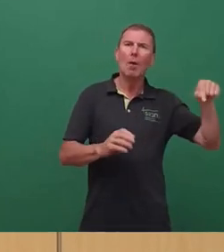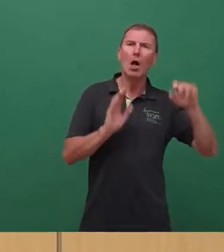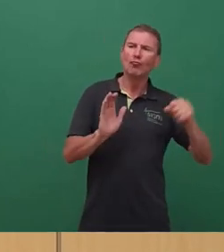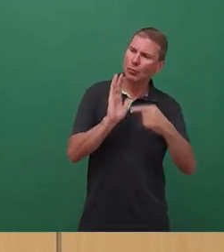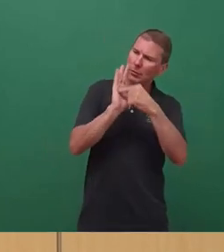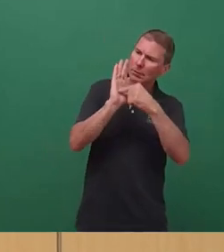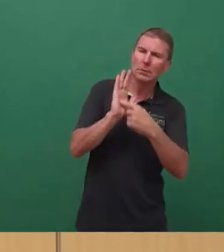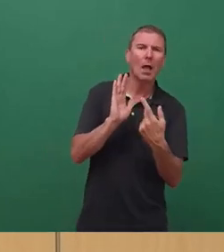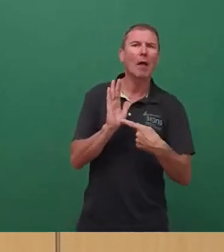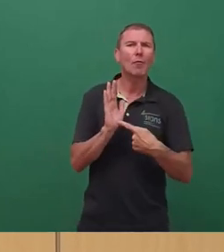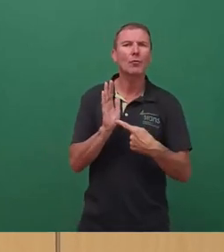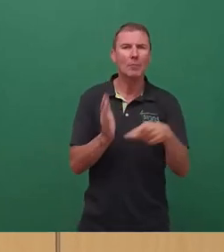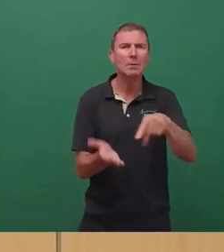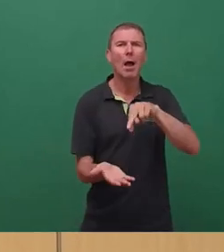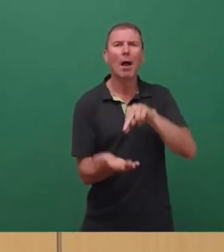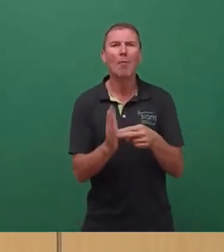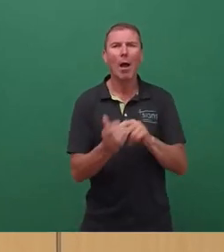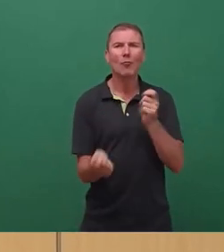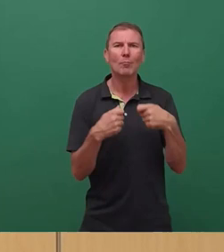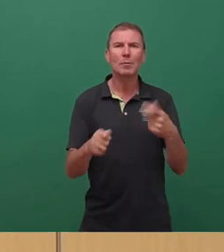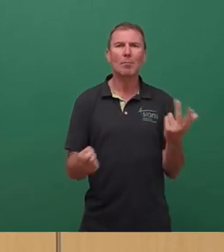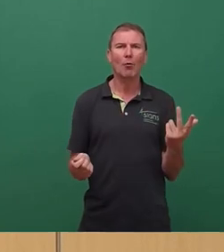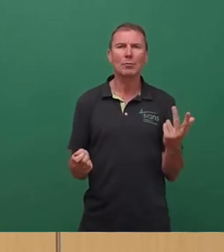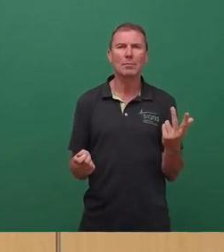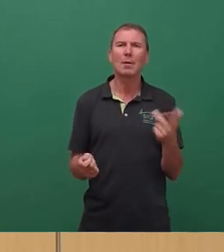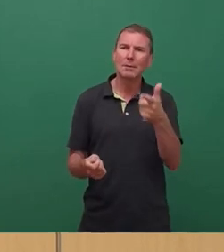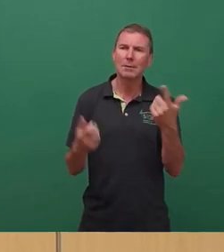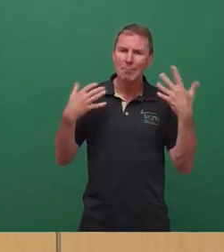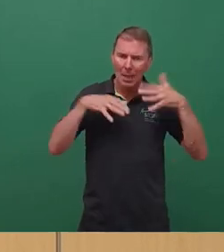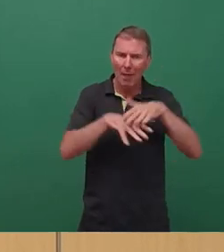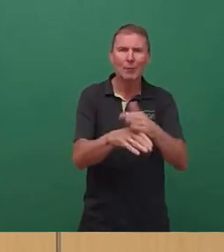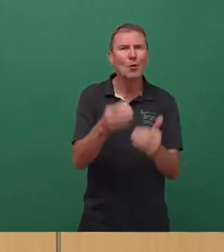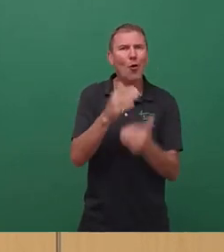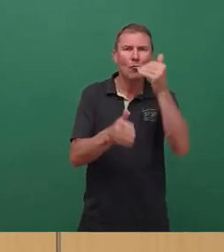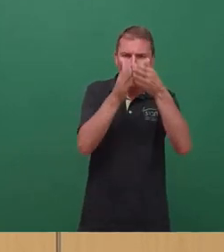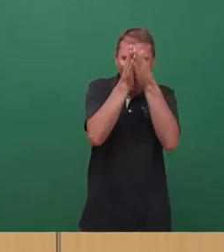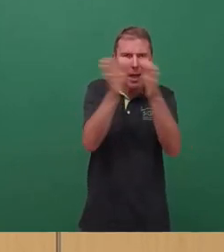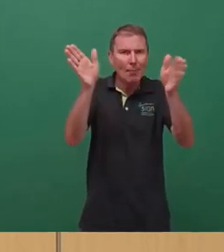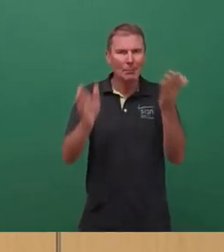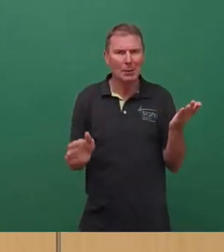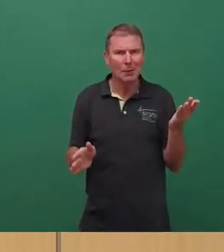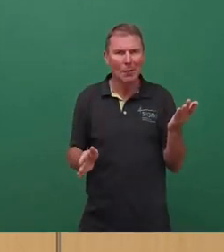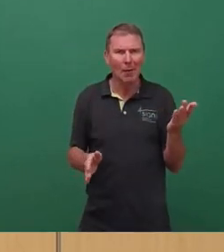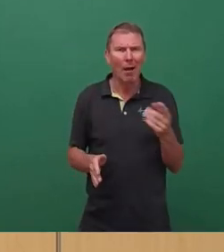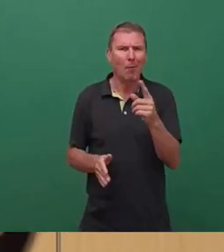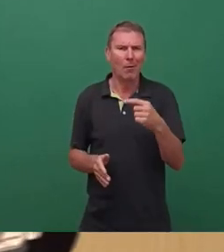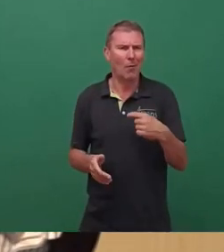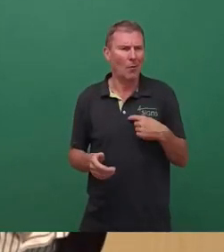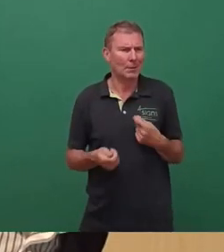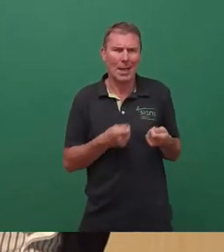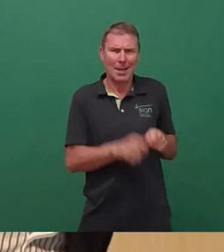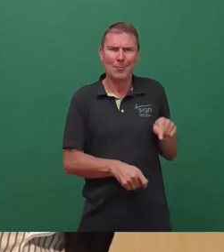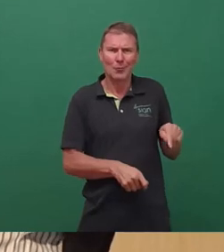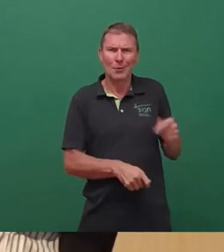planen und diese Perspektive damit einfließen zu lassen. Ich glaube aber nicht, dass das irgendwelche Beschlüsse, die wir zu diesem Areal schon